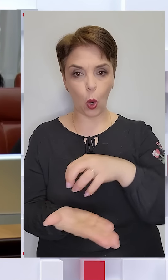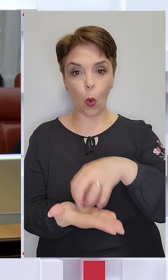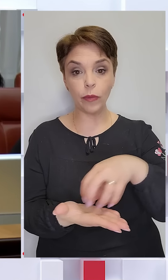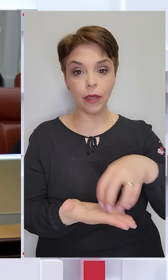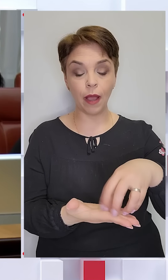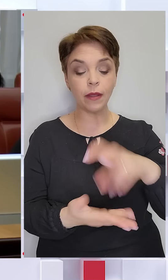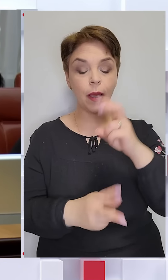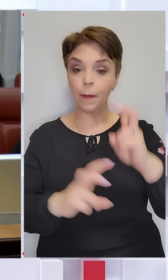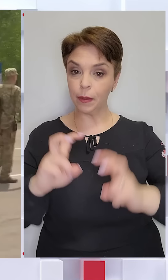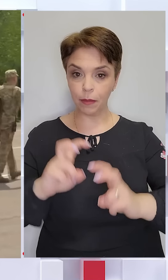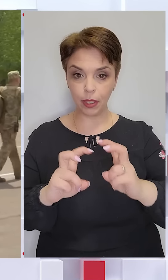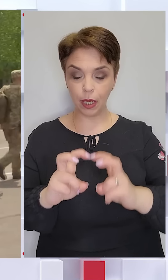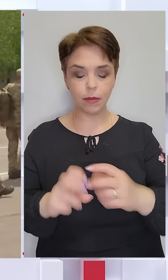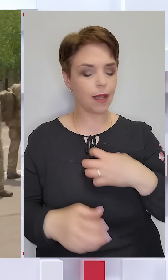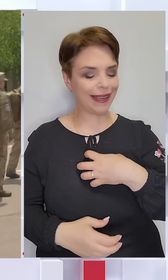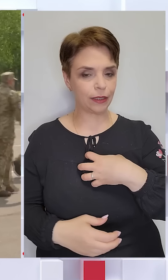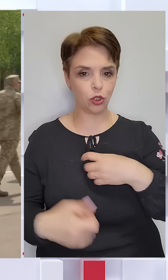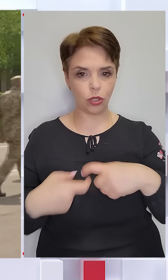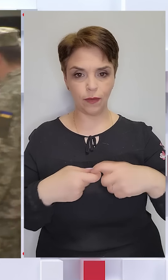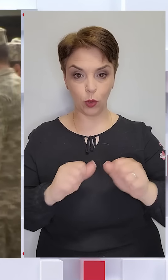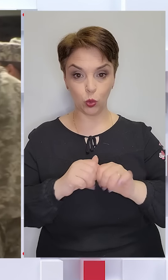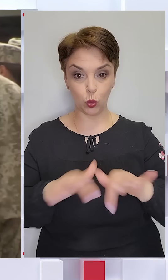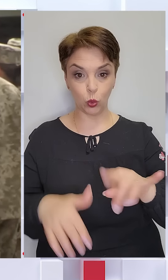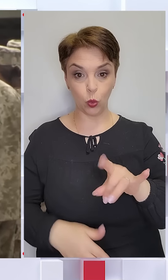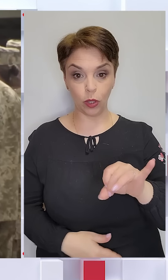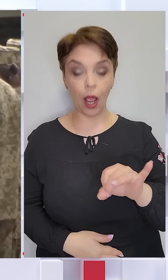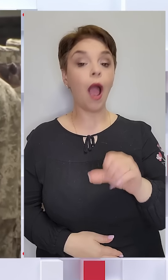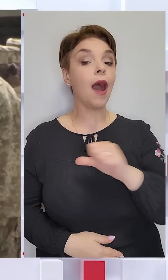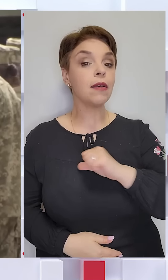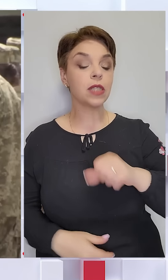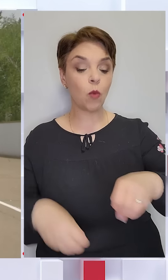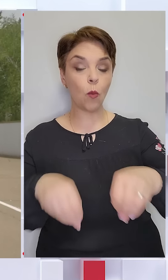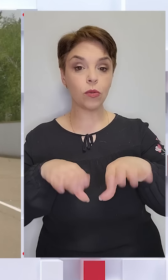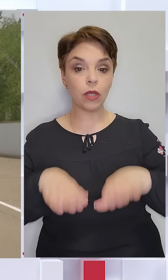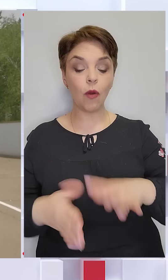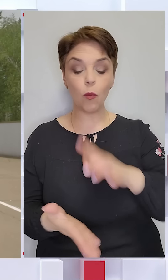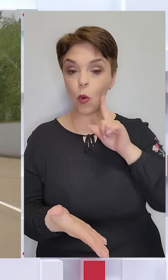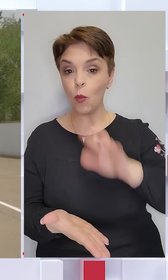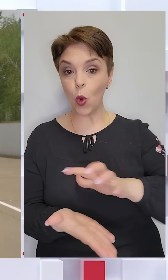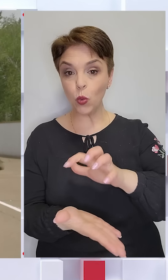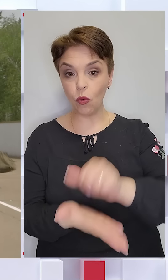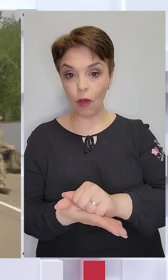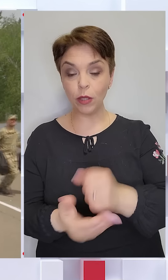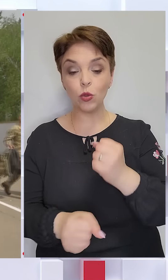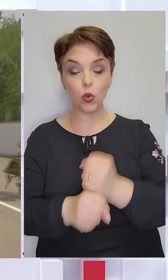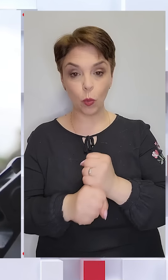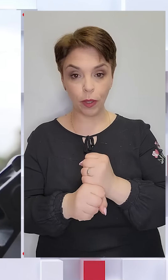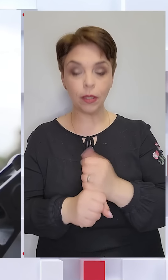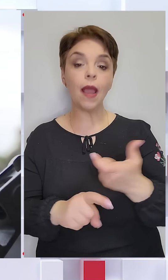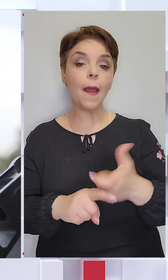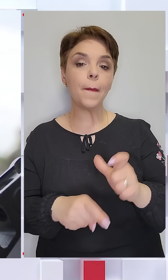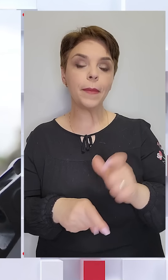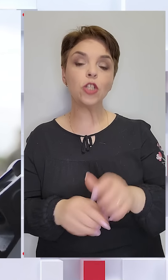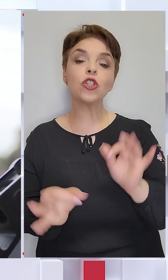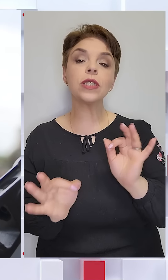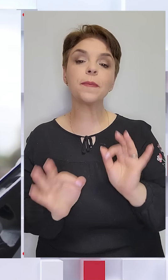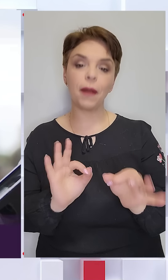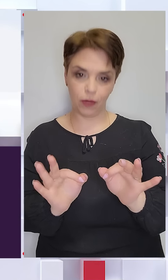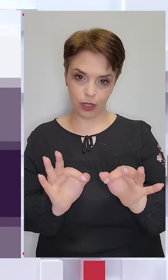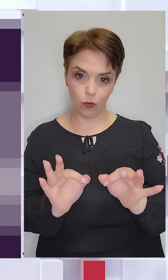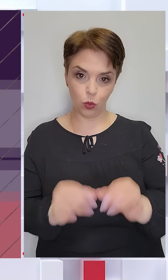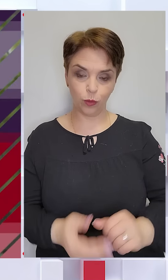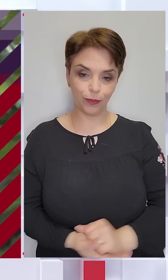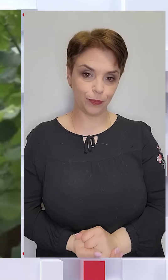'єктів і підприємств критичної інфраструктури. А саму постанову про бронювання зробити, цитата, більш справедливою.